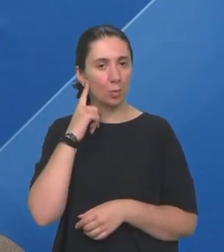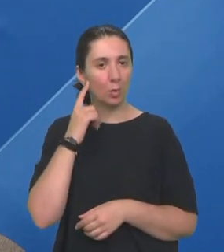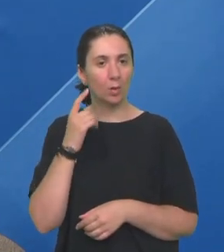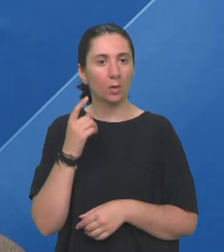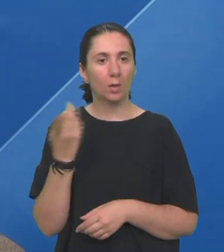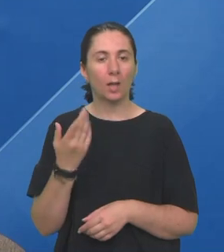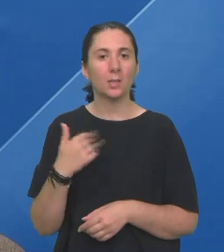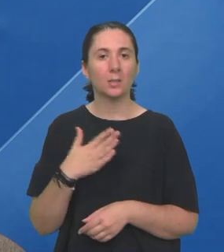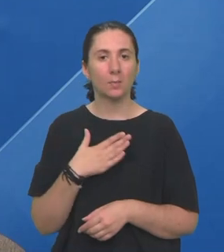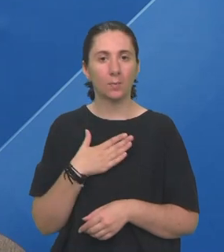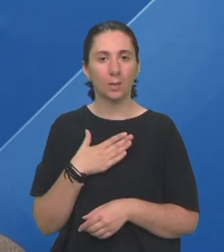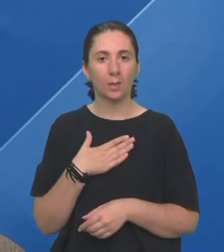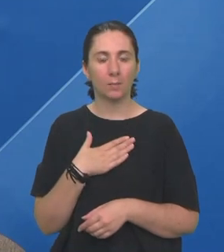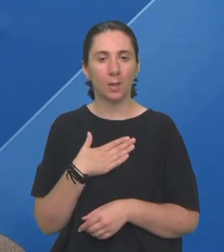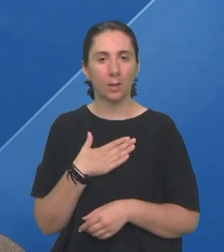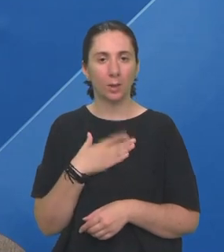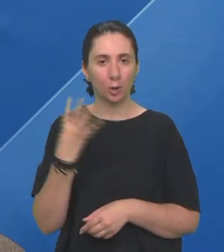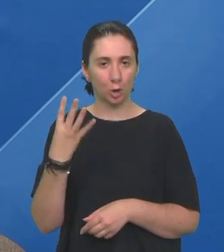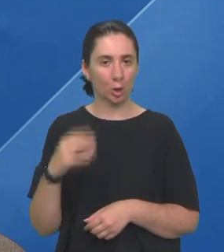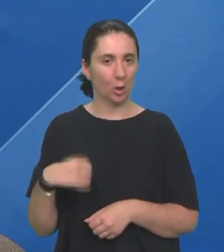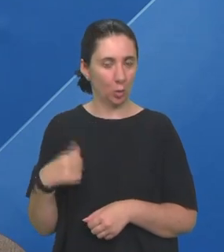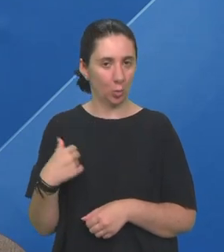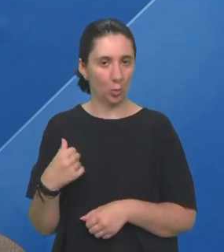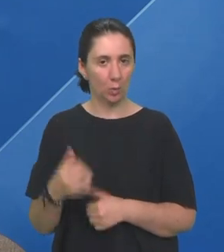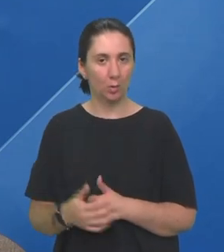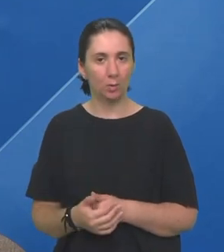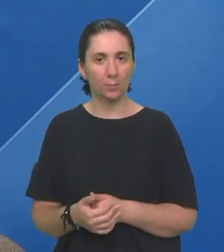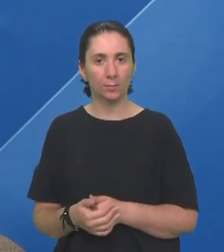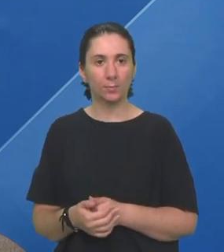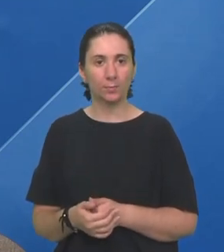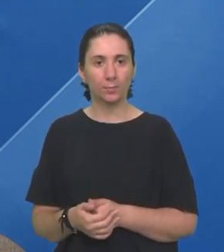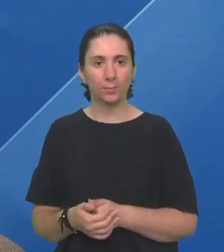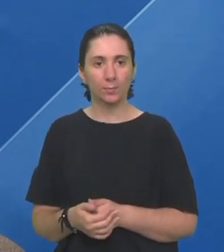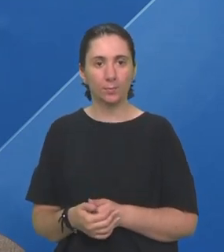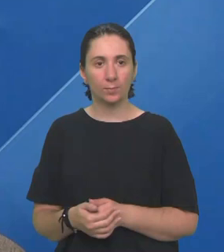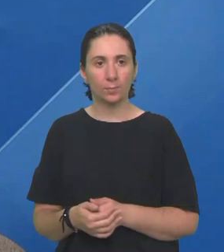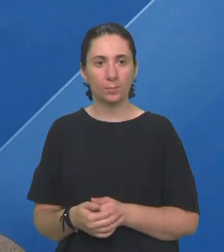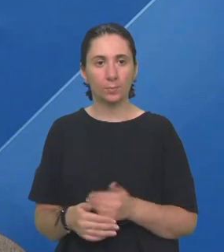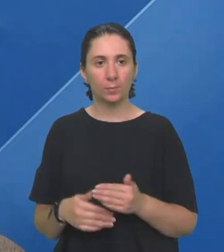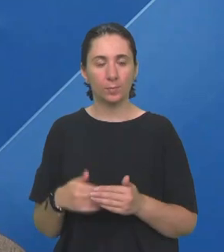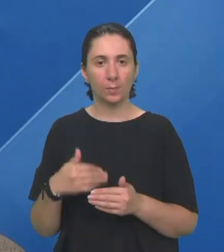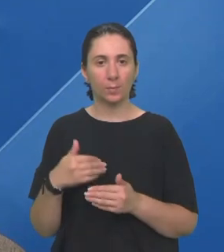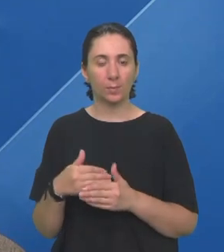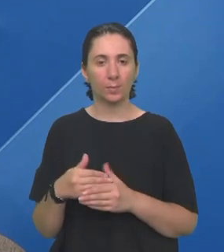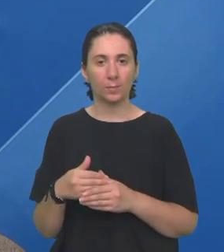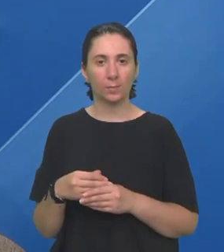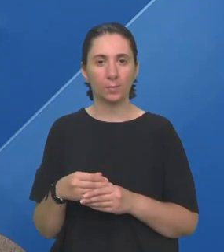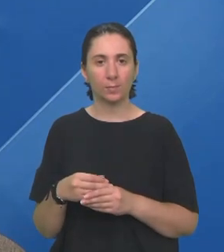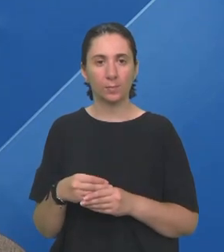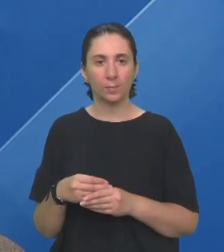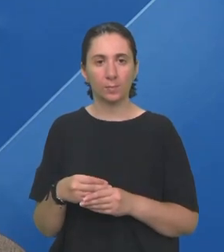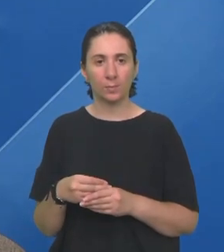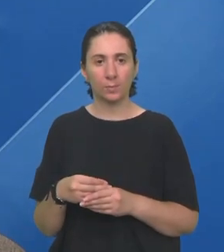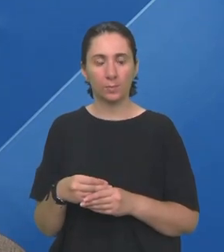kad sam imala 4 godina Posle toga